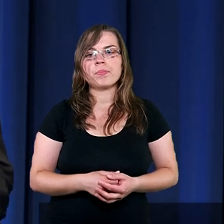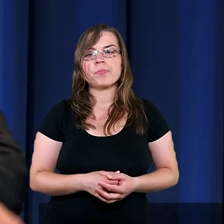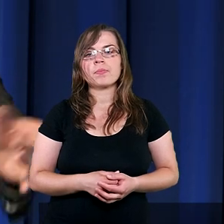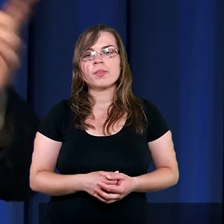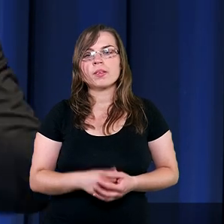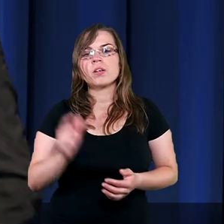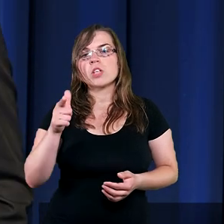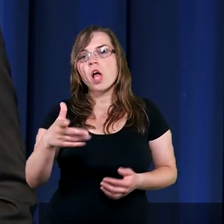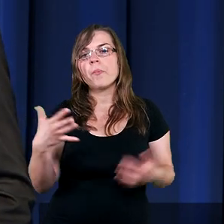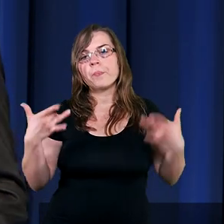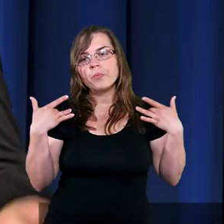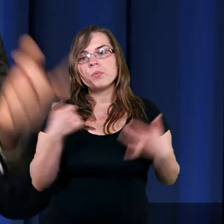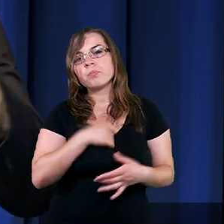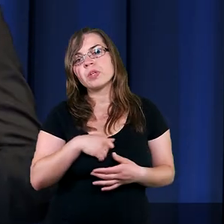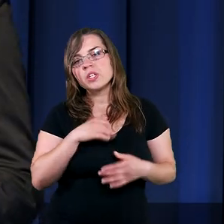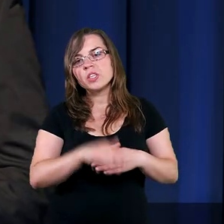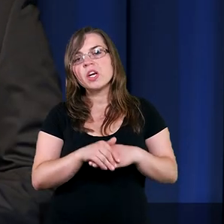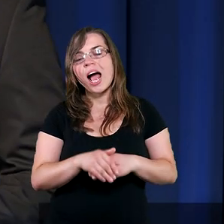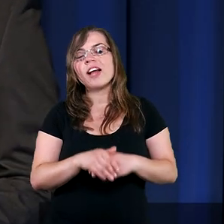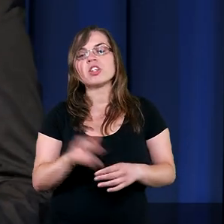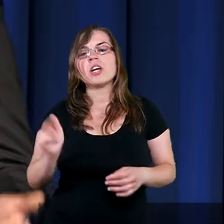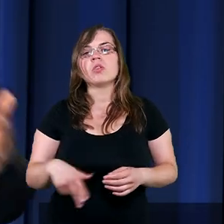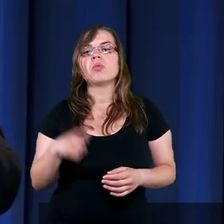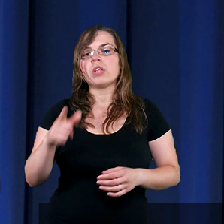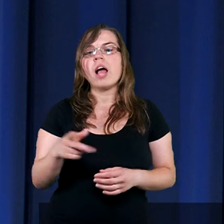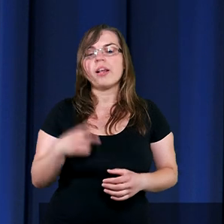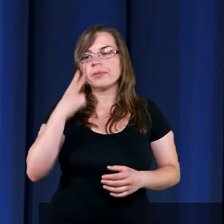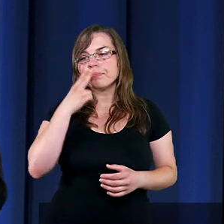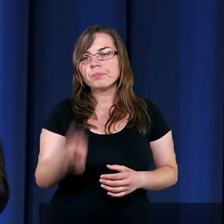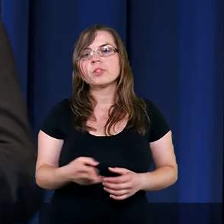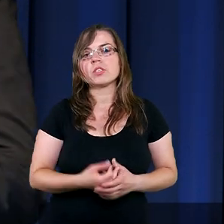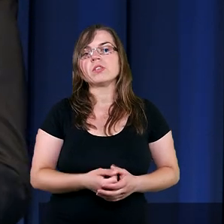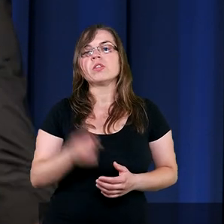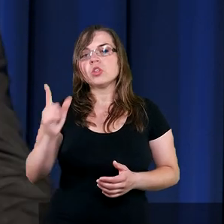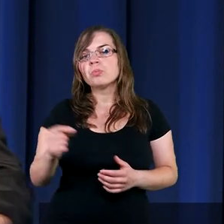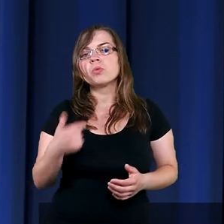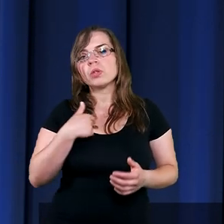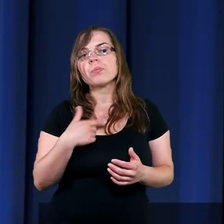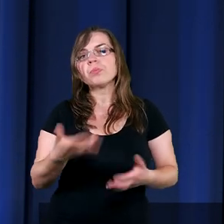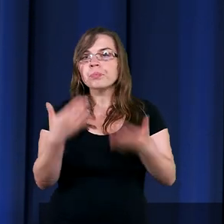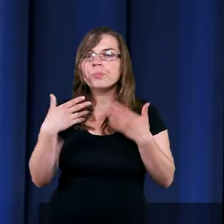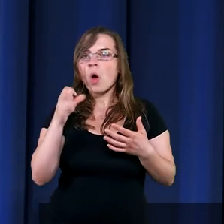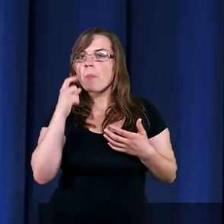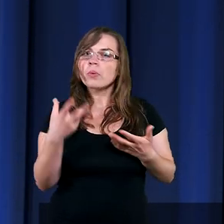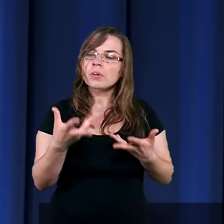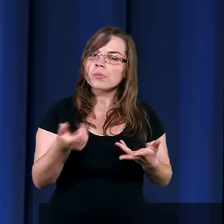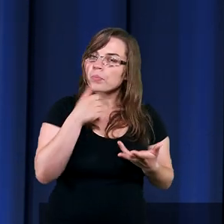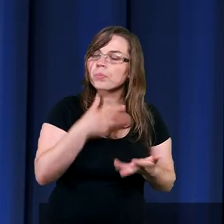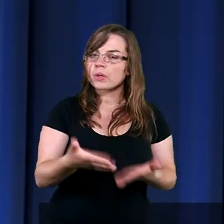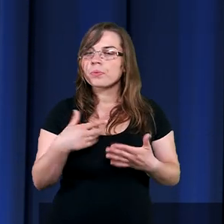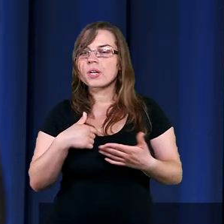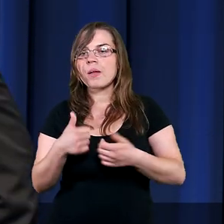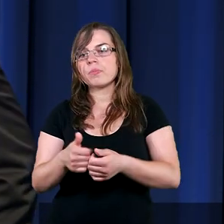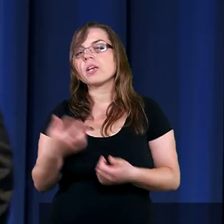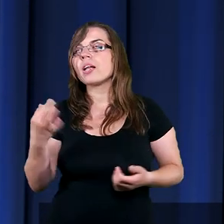Szatana nie było, a on powiedział, przyjacielu, czas, żebyś poszedł ze mną. Czas się obudzić. Wystarczy tego